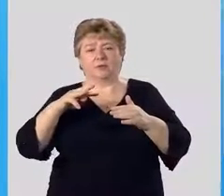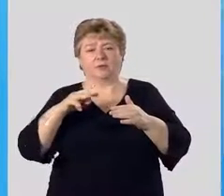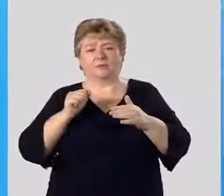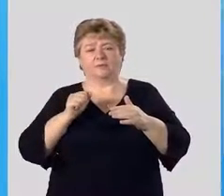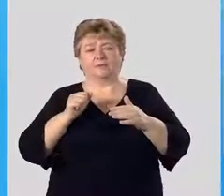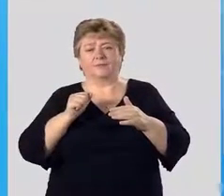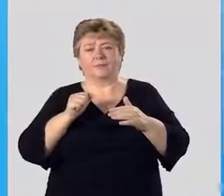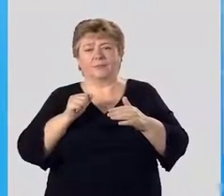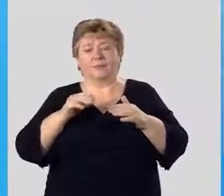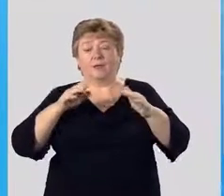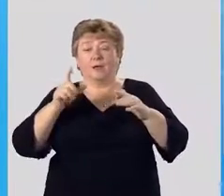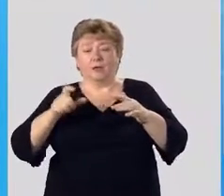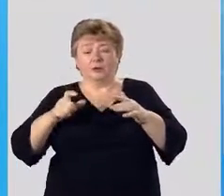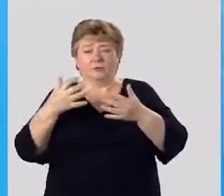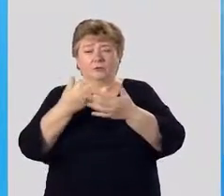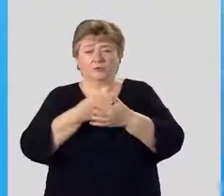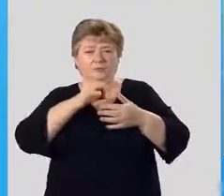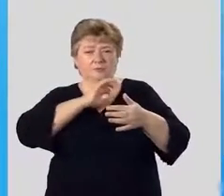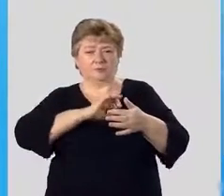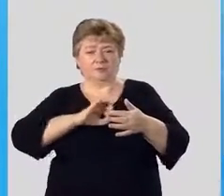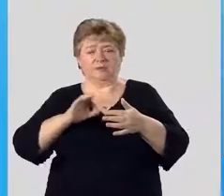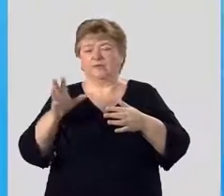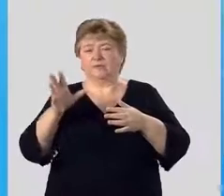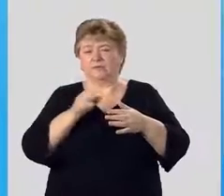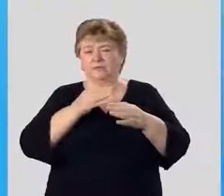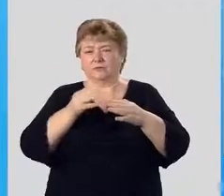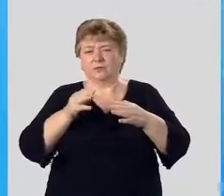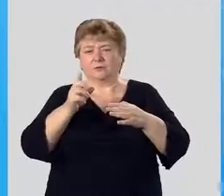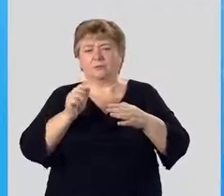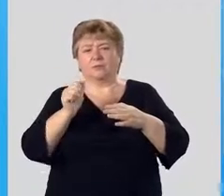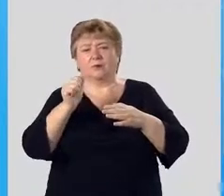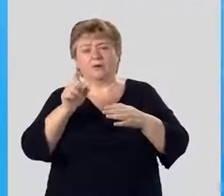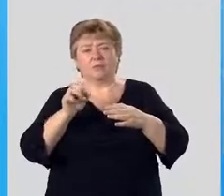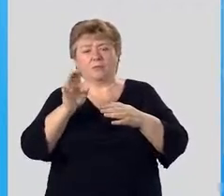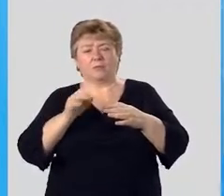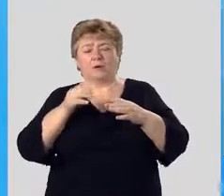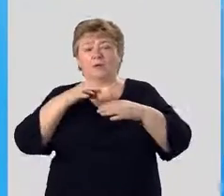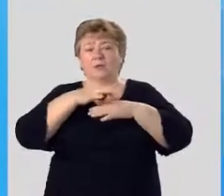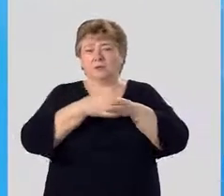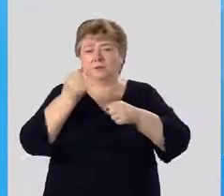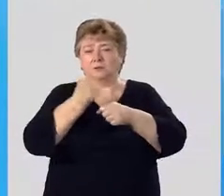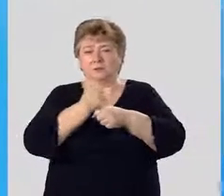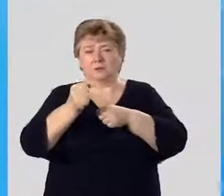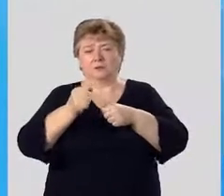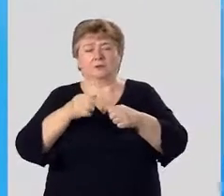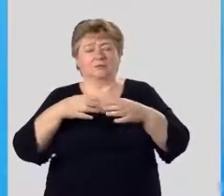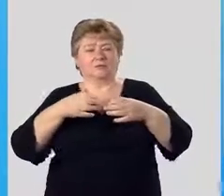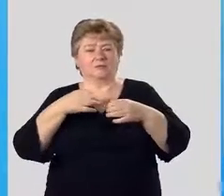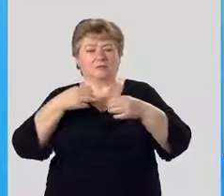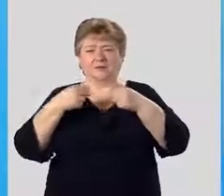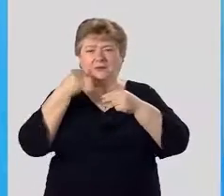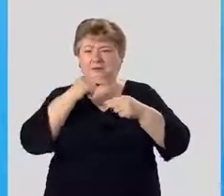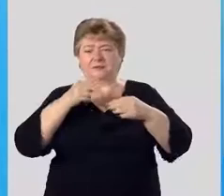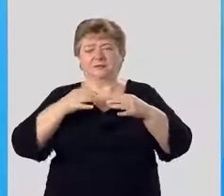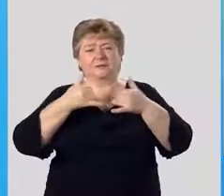Местные жители нашли применение практически любой части Баобаба. Из его коры изготавливают прочное волокно.